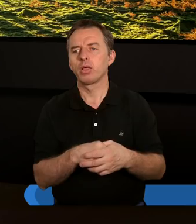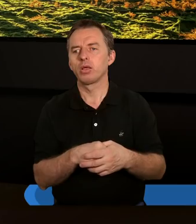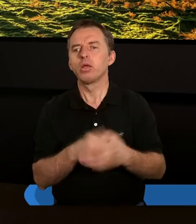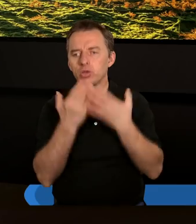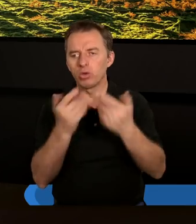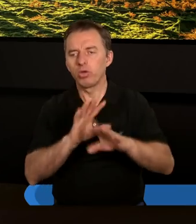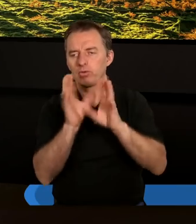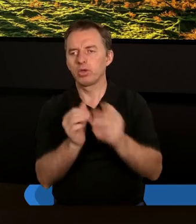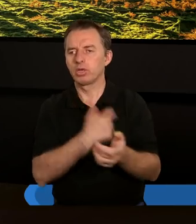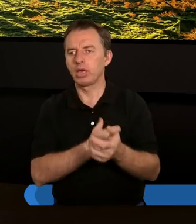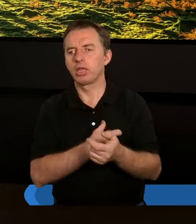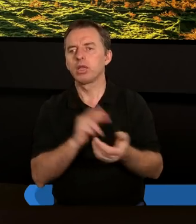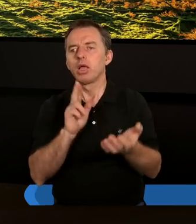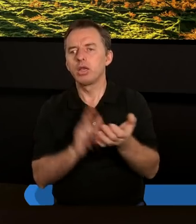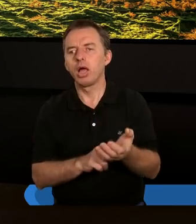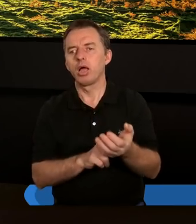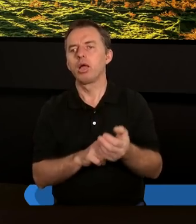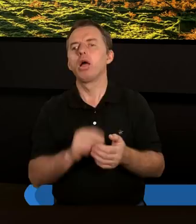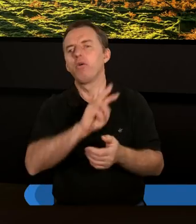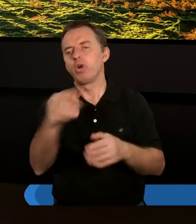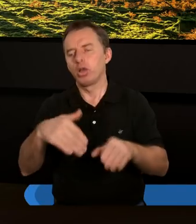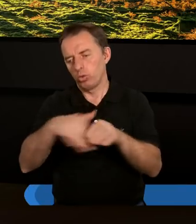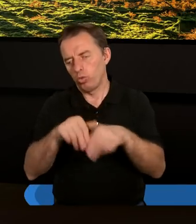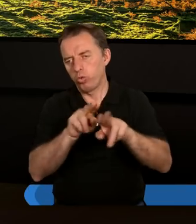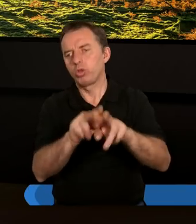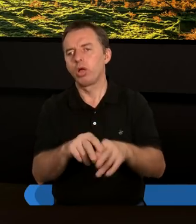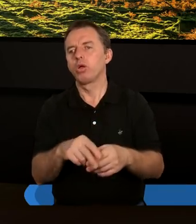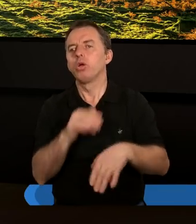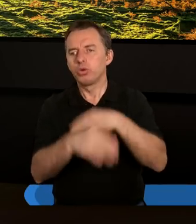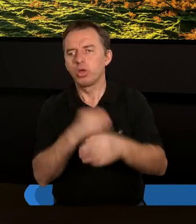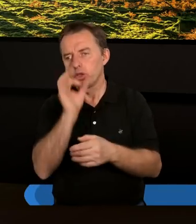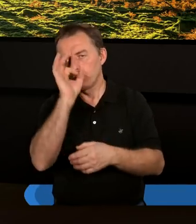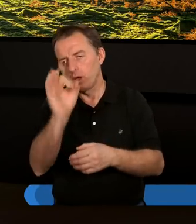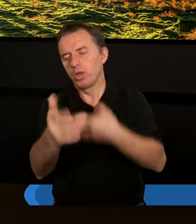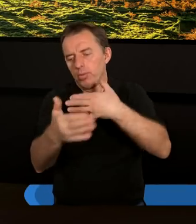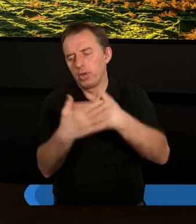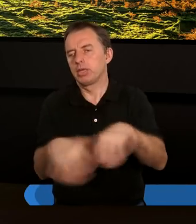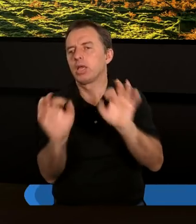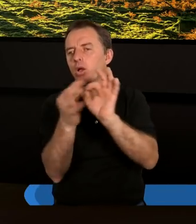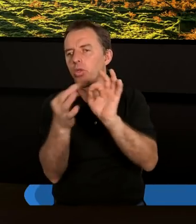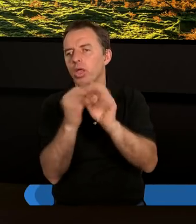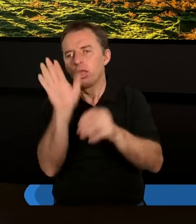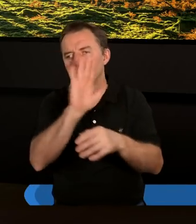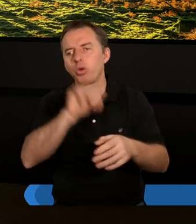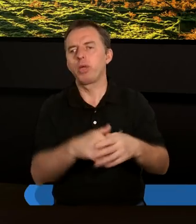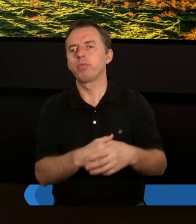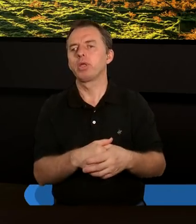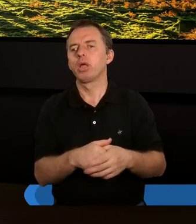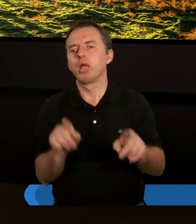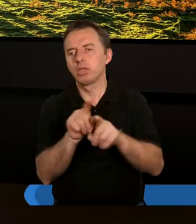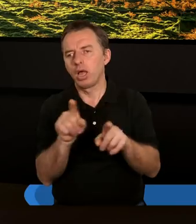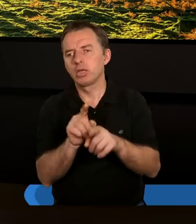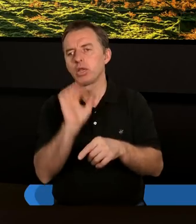Drodzy, dziękując serdecznie za Wasz udział, również życząc takich dobrych, bliskich relacji z Panem Bogiem,